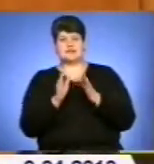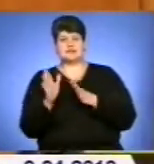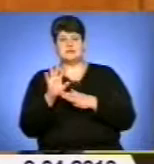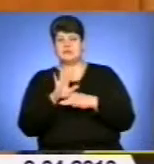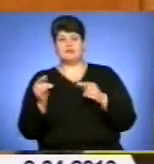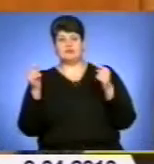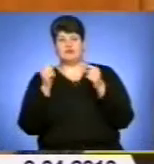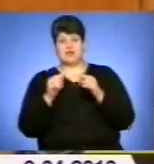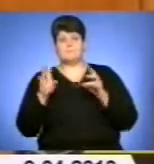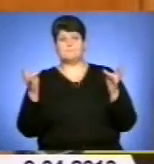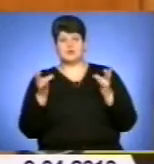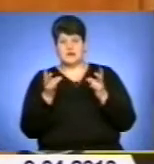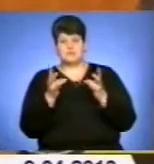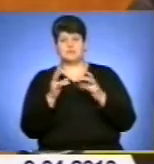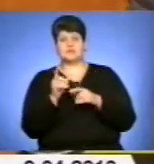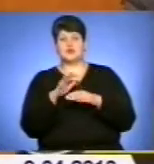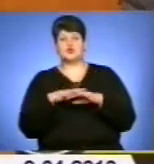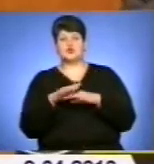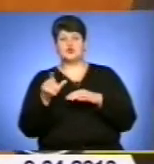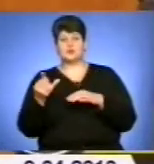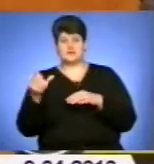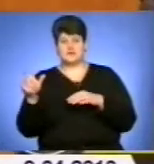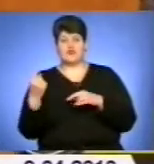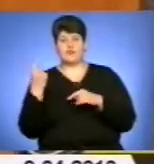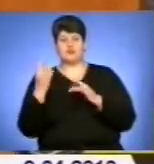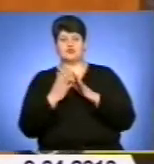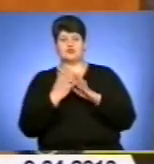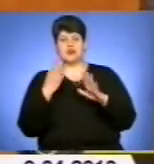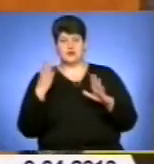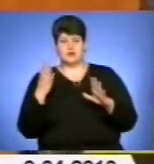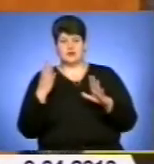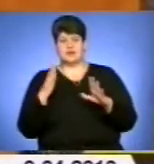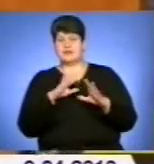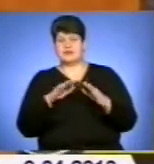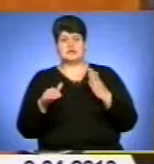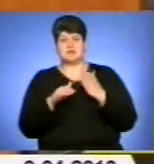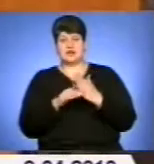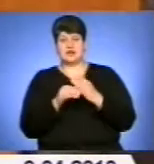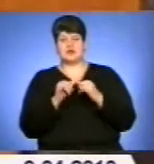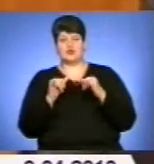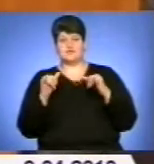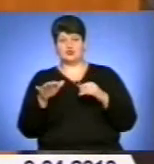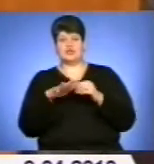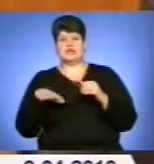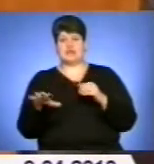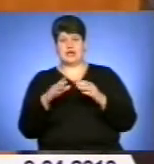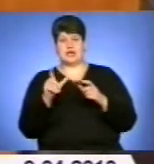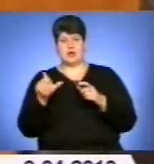суспільства, в першу чергу не сприяє розвитку територіальних громад.